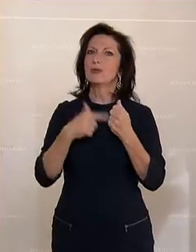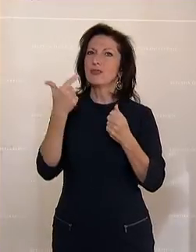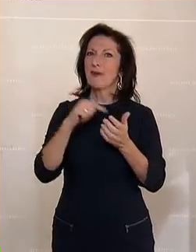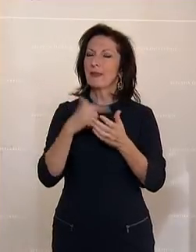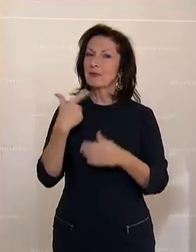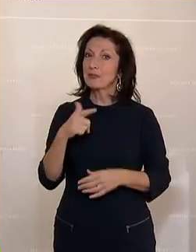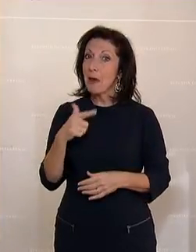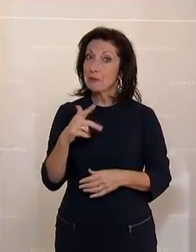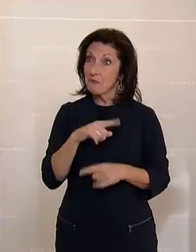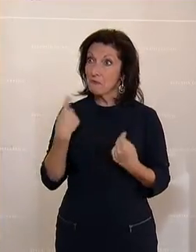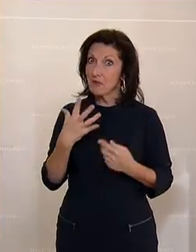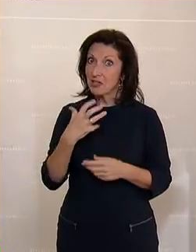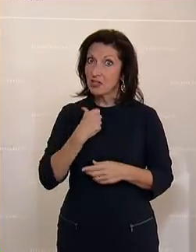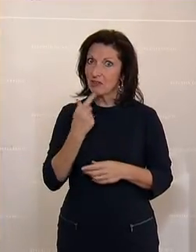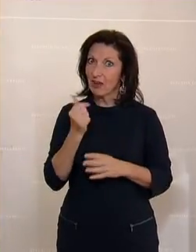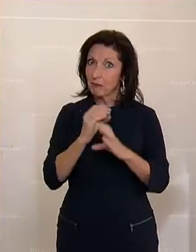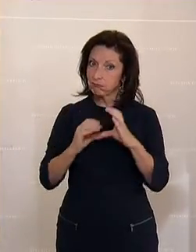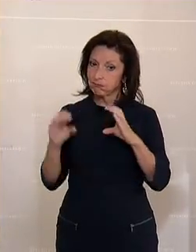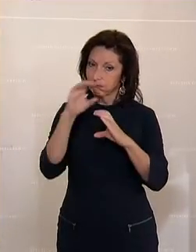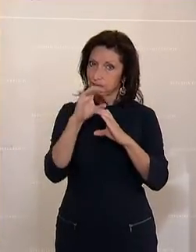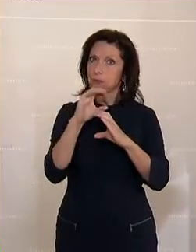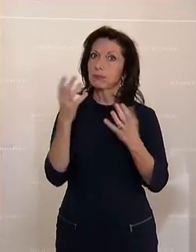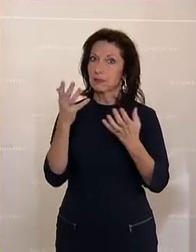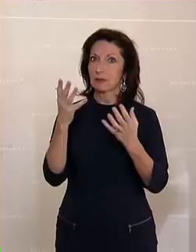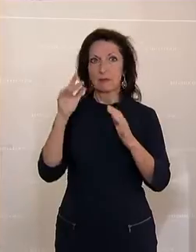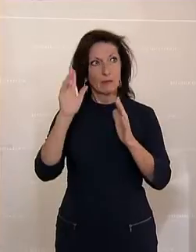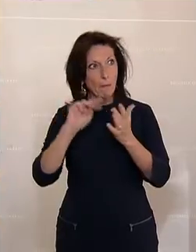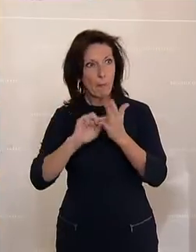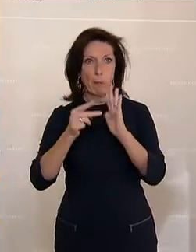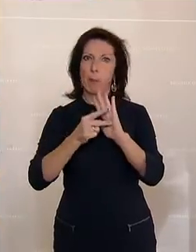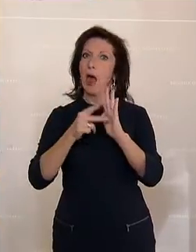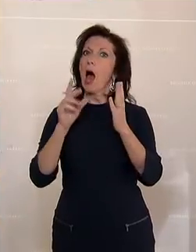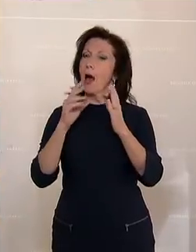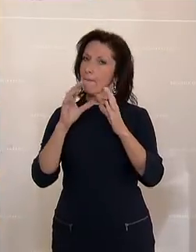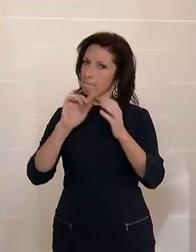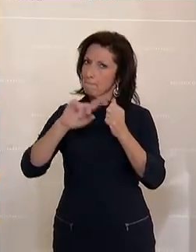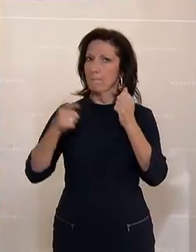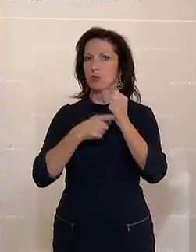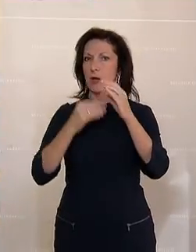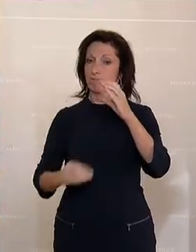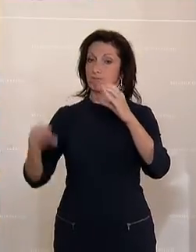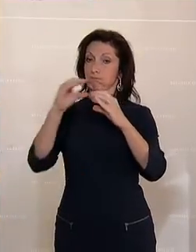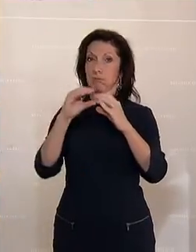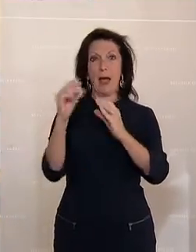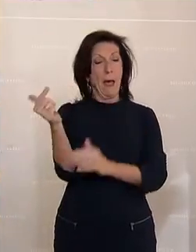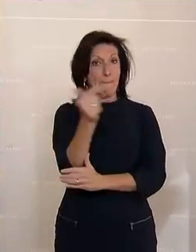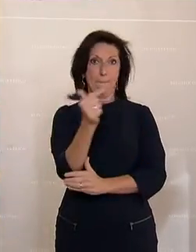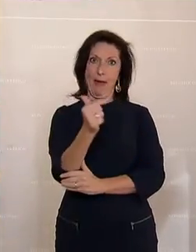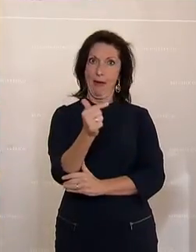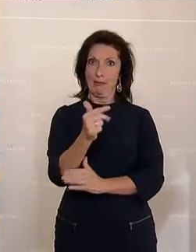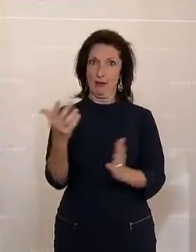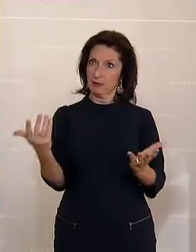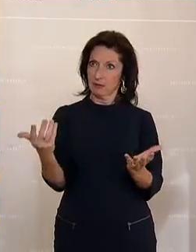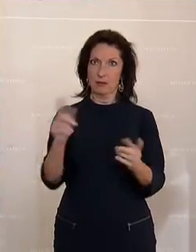nämlich eine Mittelerhöhung auch zu budgetieren, zu schaffen. Beides sind Institutionen, die uns als